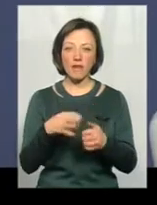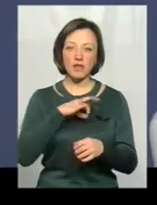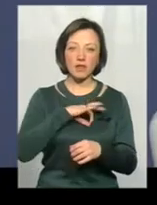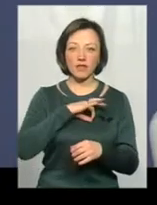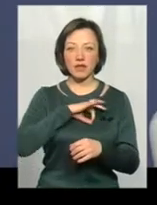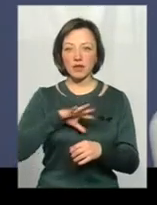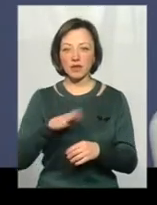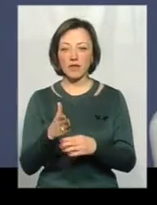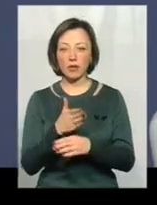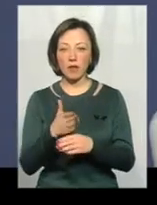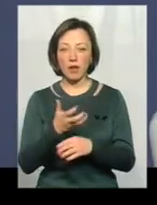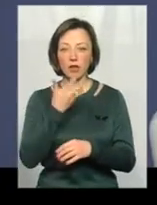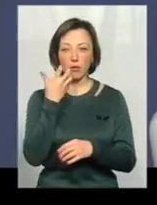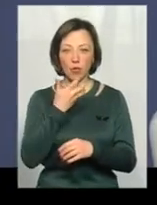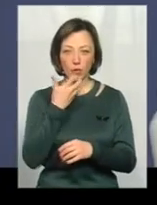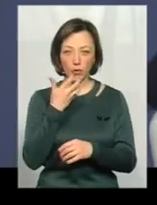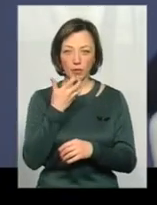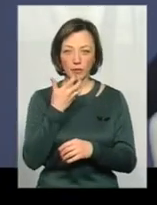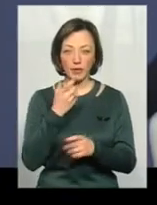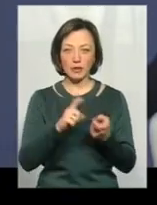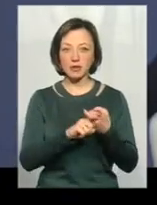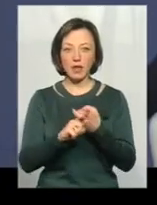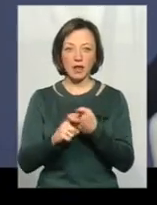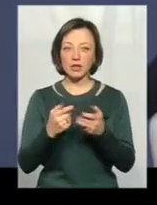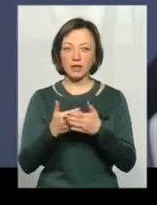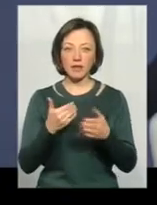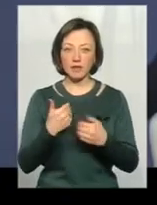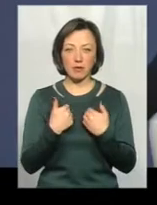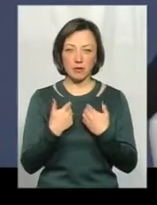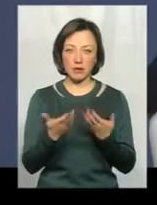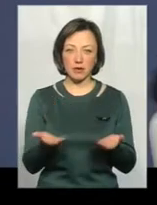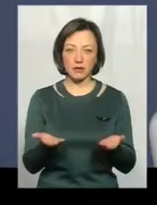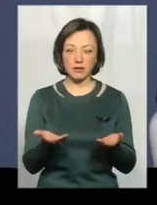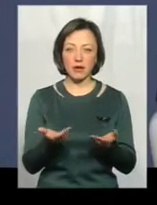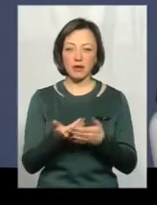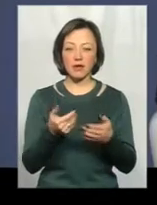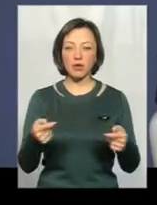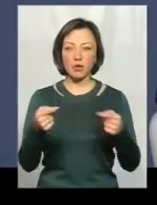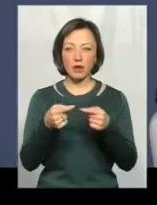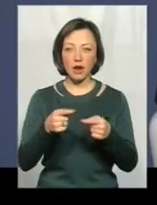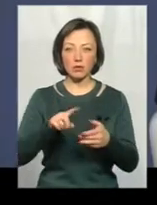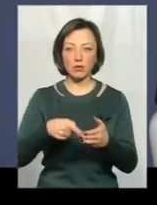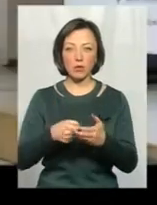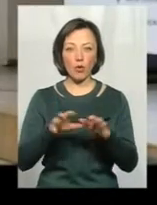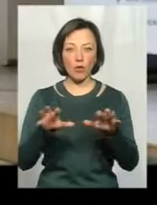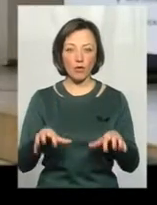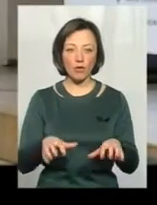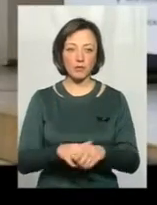неефективному, виробляють тепло, залежить не від Гройсмана, а від конкретного міського голови.